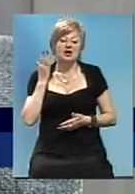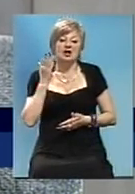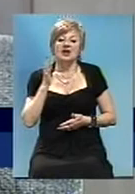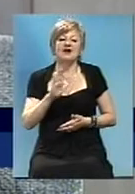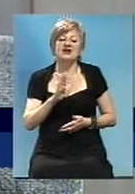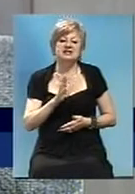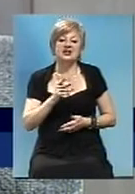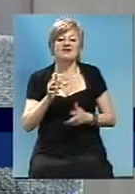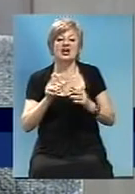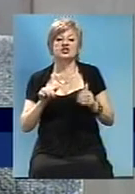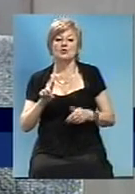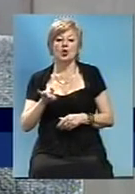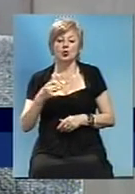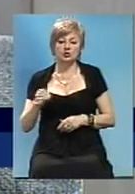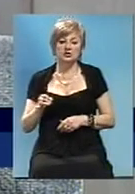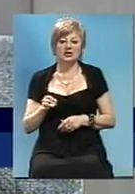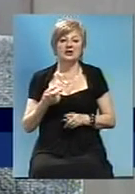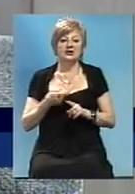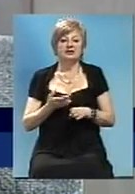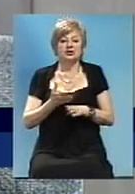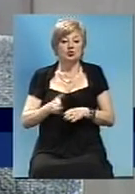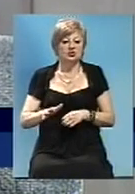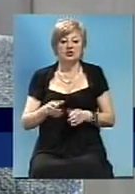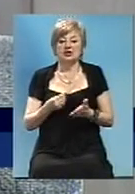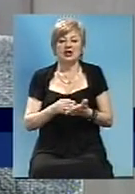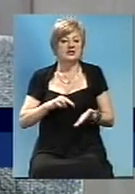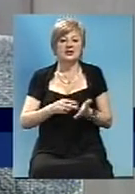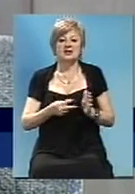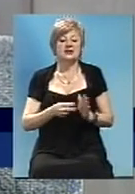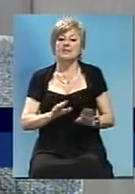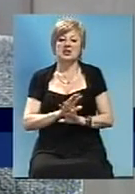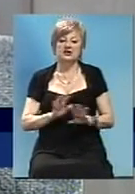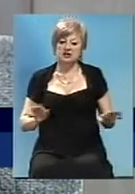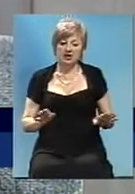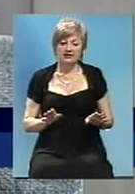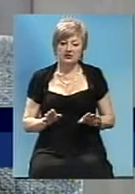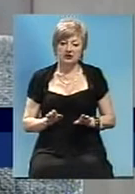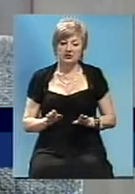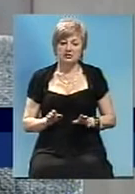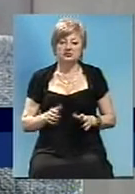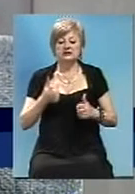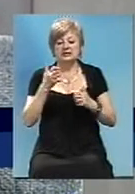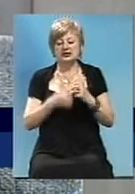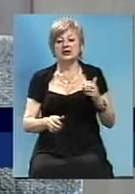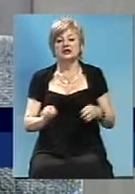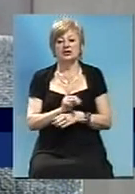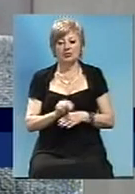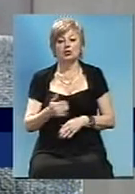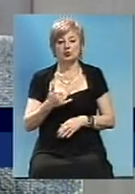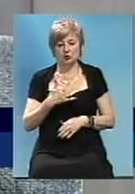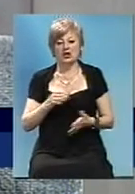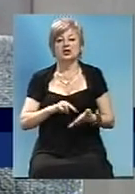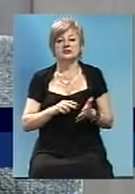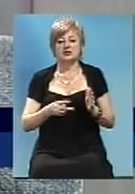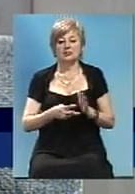на этот участок дороги не запланировано поточный средний ремонт, у нас запланирована